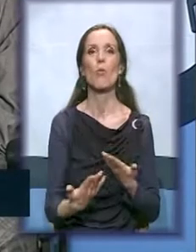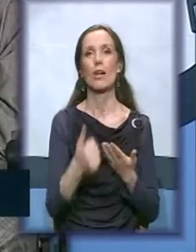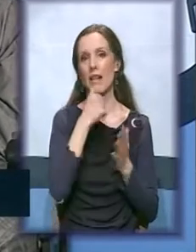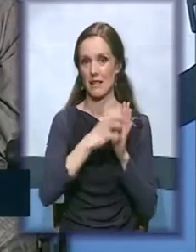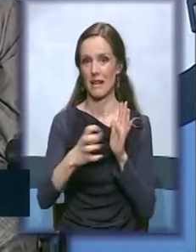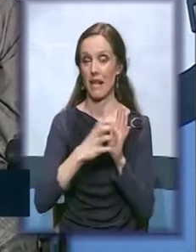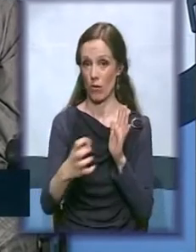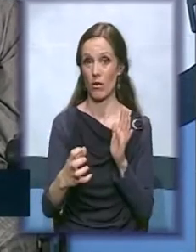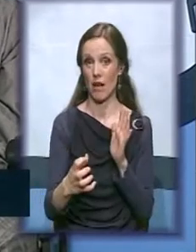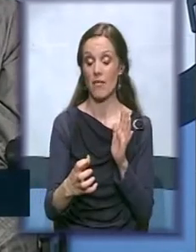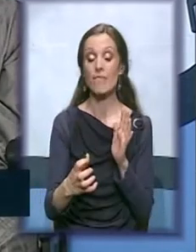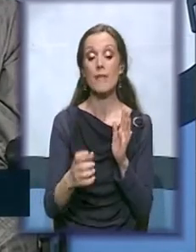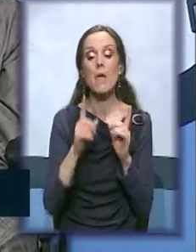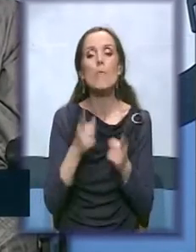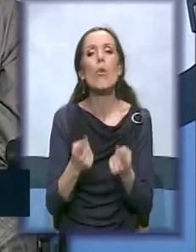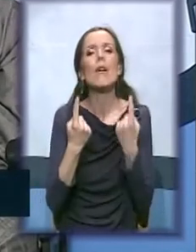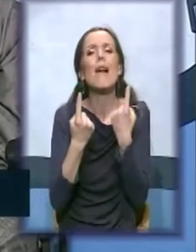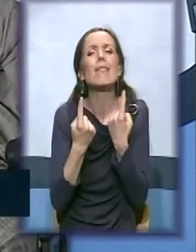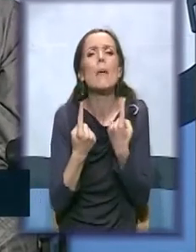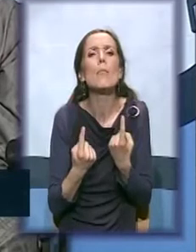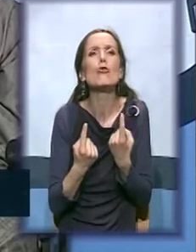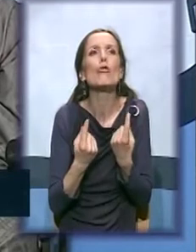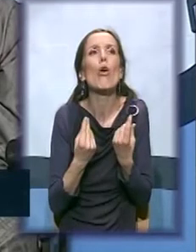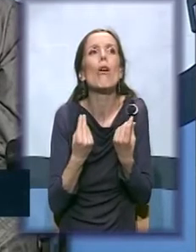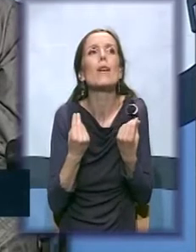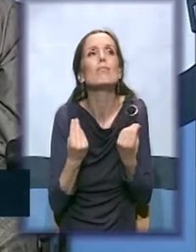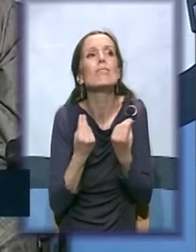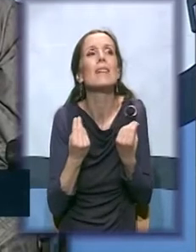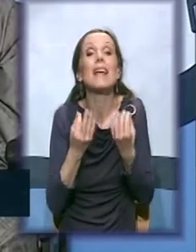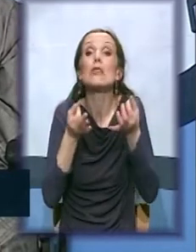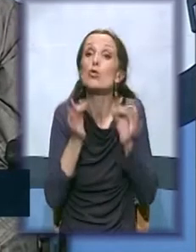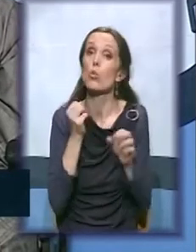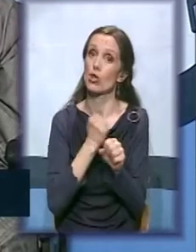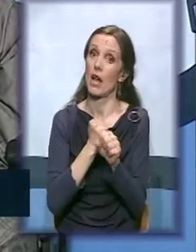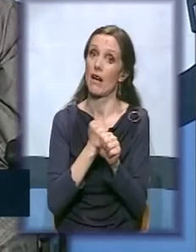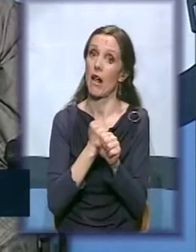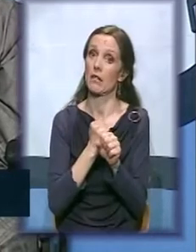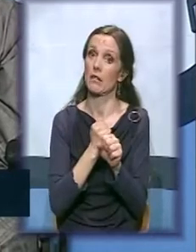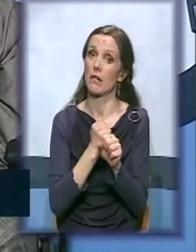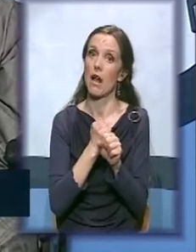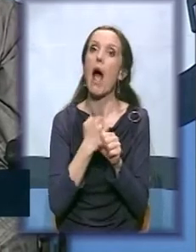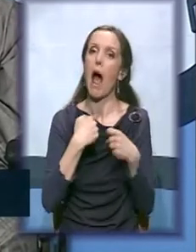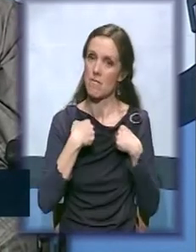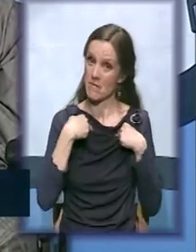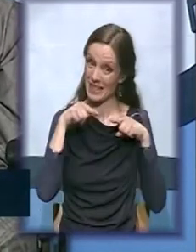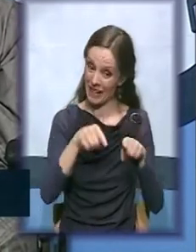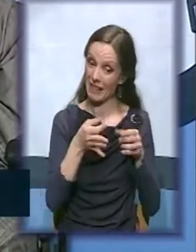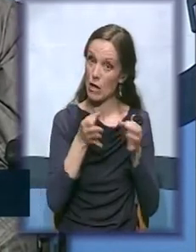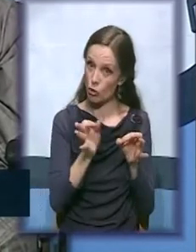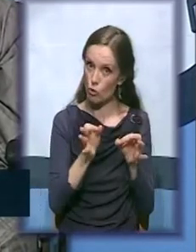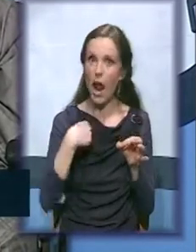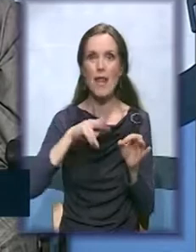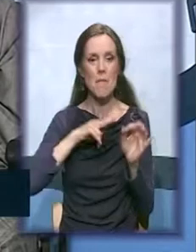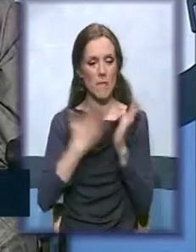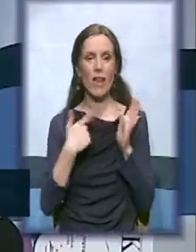I mora da postoji neka vrsta stručnog rada, a mi za tu vrstu imamo akreditovan